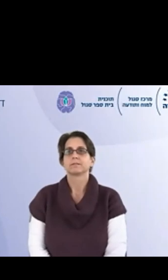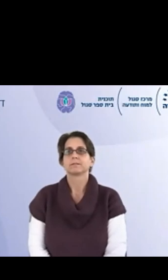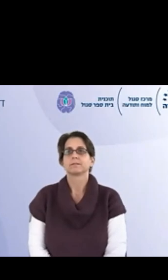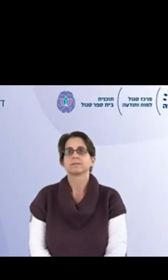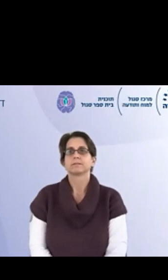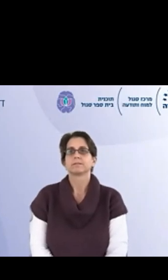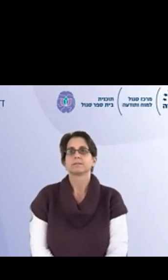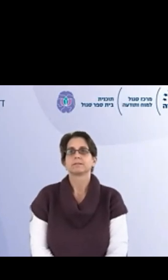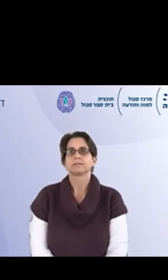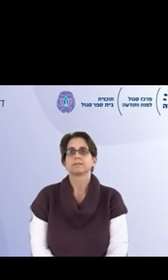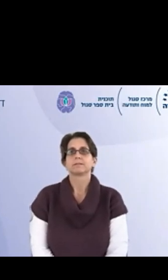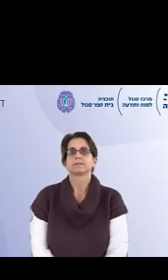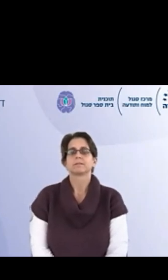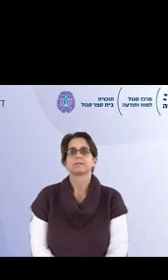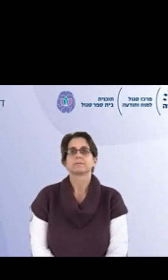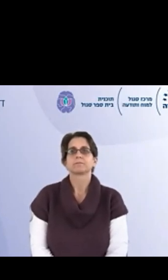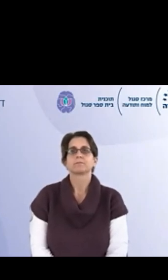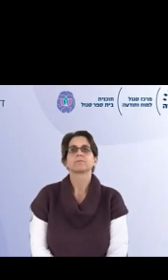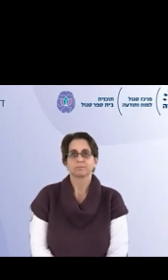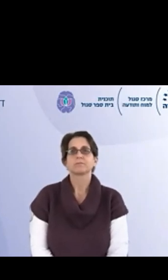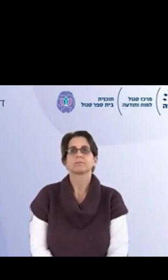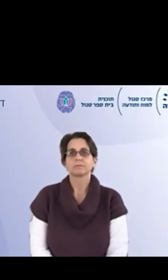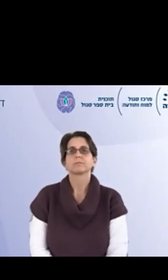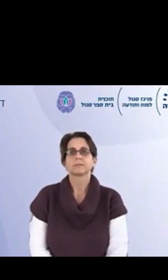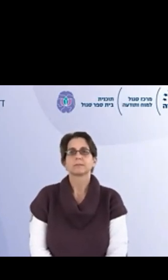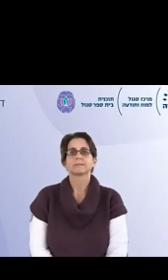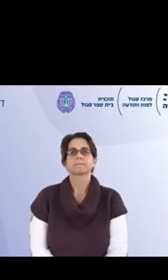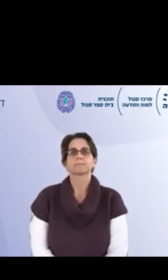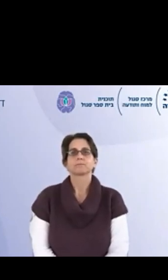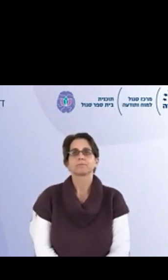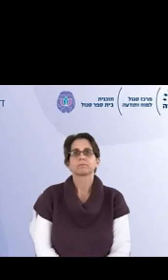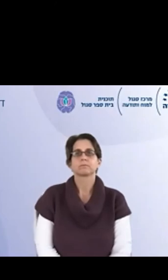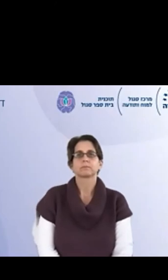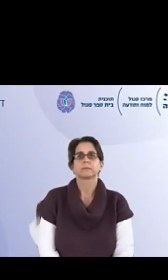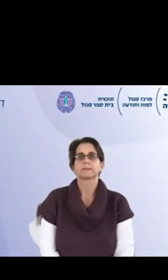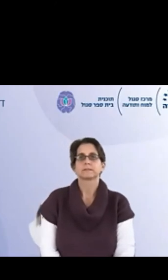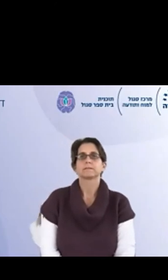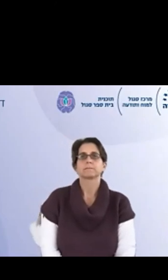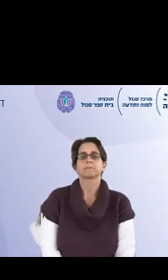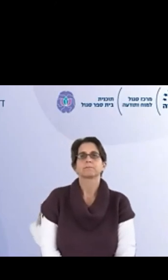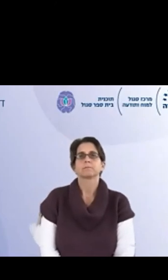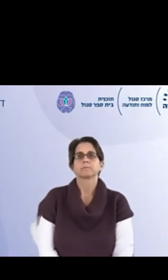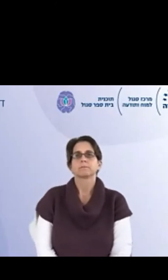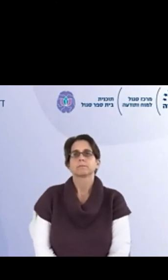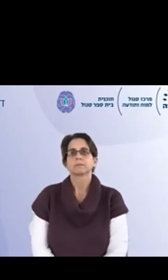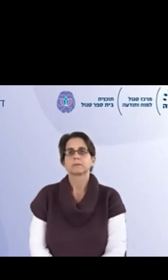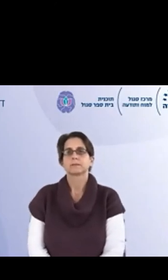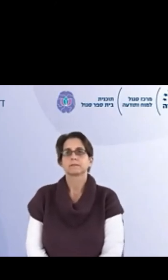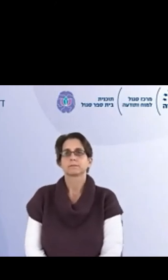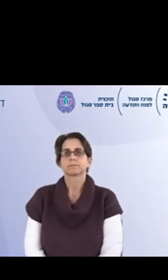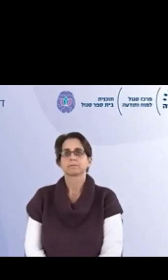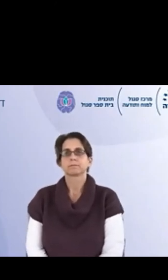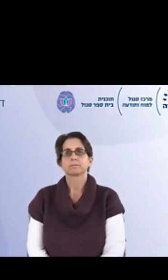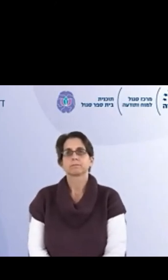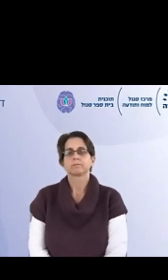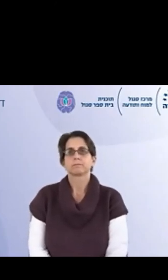ושפה משותפת, זה שגרות וסדירויות, ובעיניי זה משהו מהותי, כי יש הבדל בין לדבר